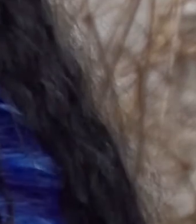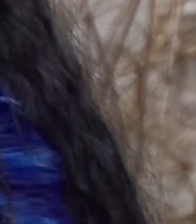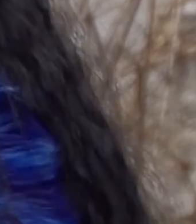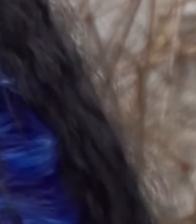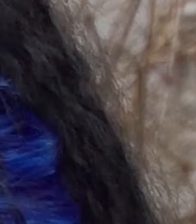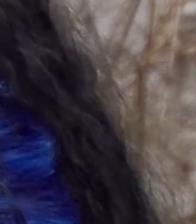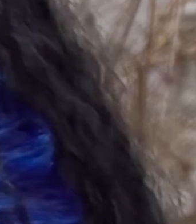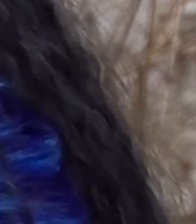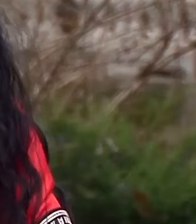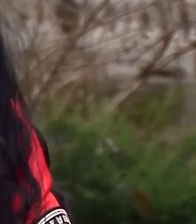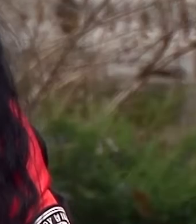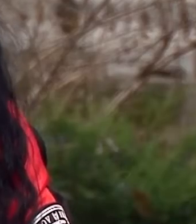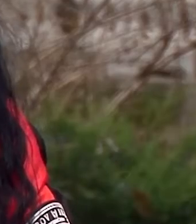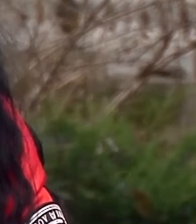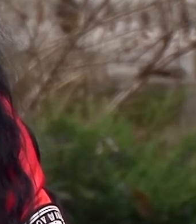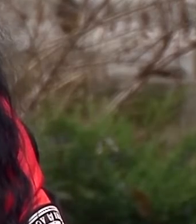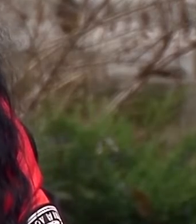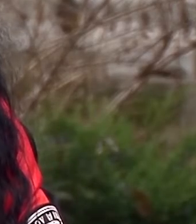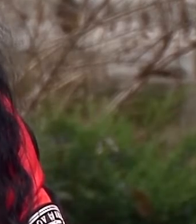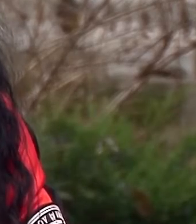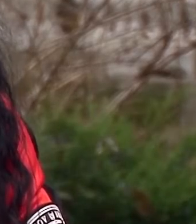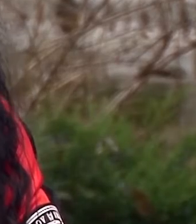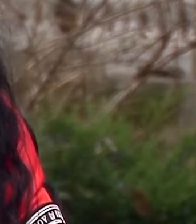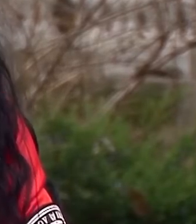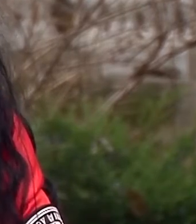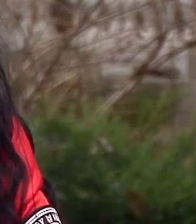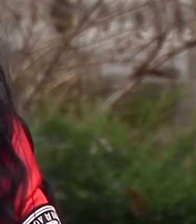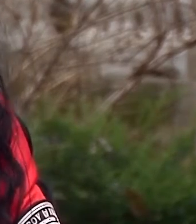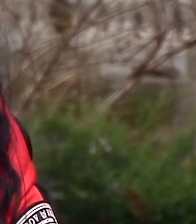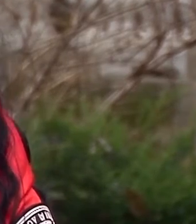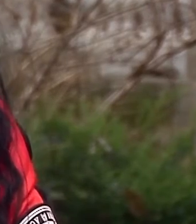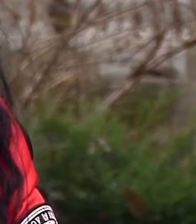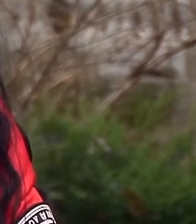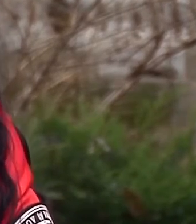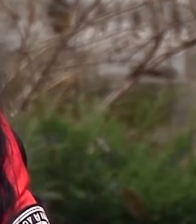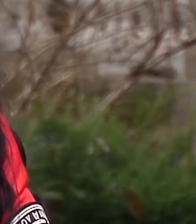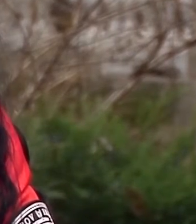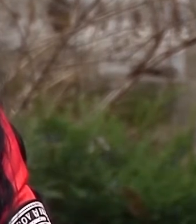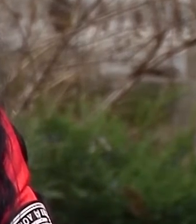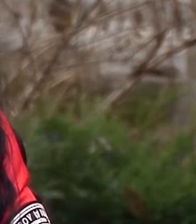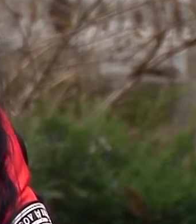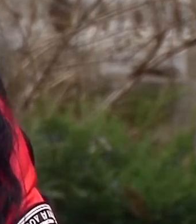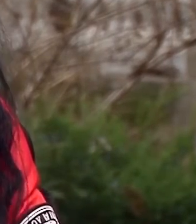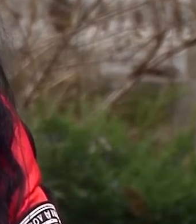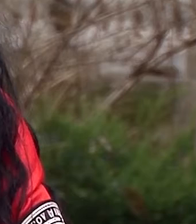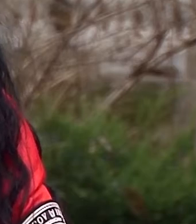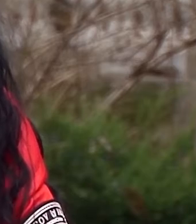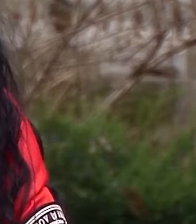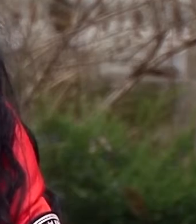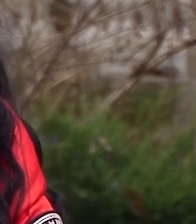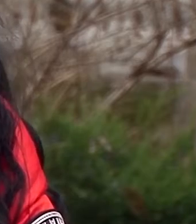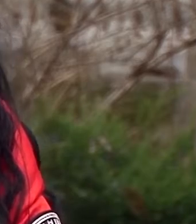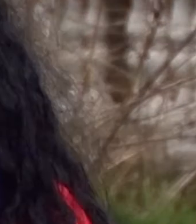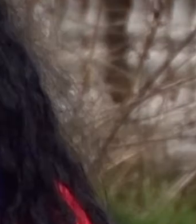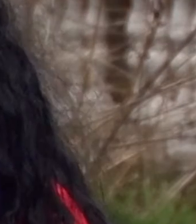ротний старший лейтенант Савіч. Він це все бачив, але на це він мені сказав, якщо я нічого не бачив, значить нічого не було, нікому